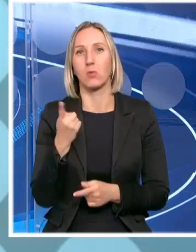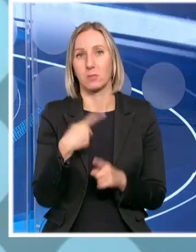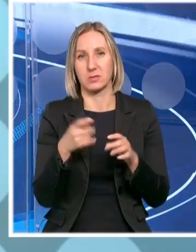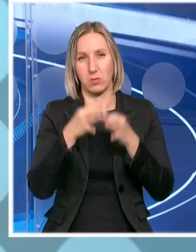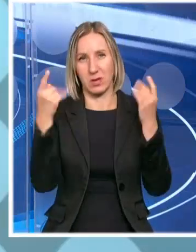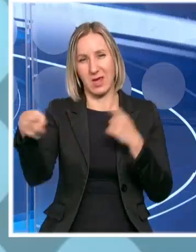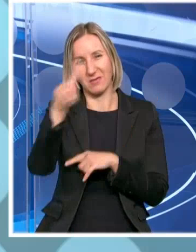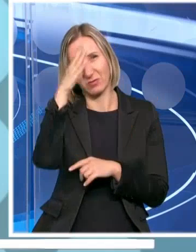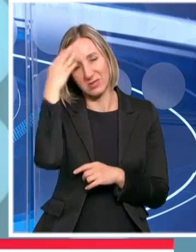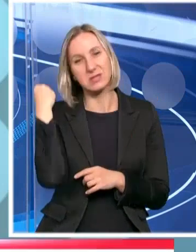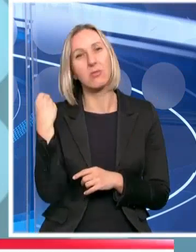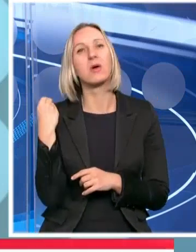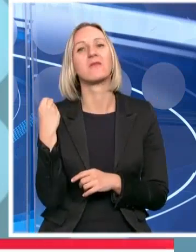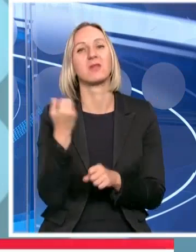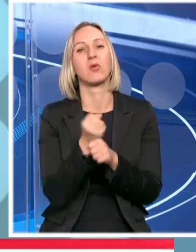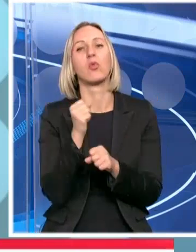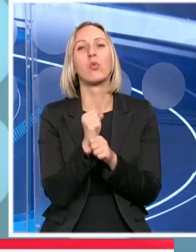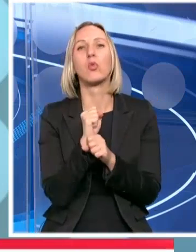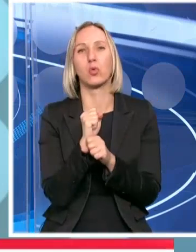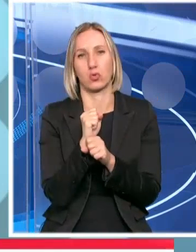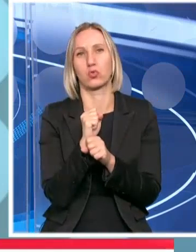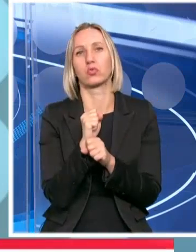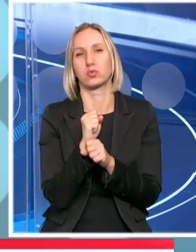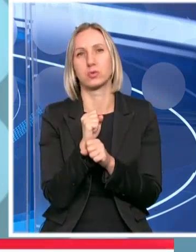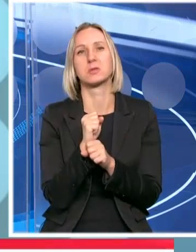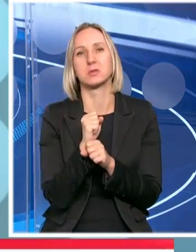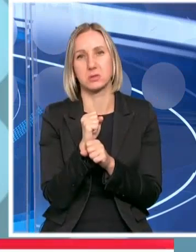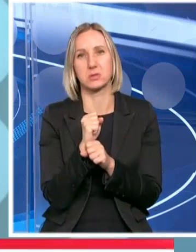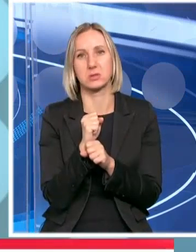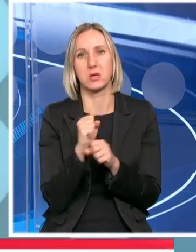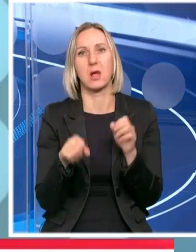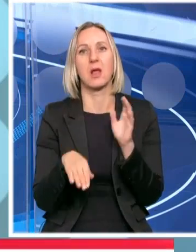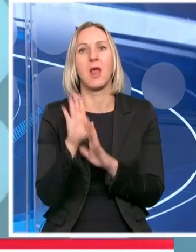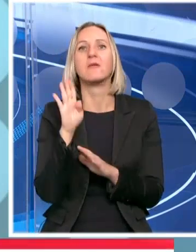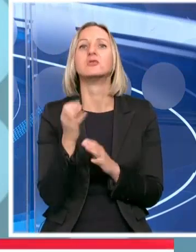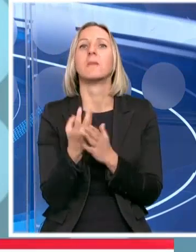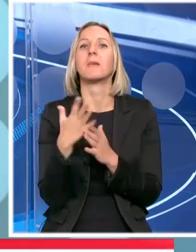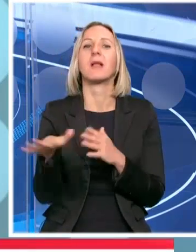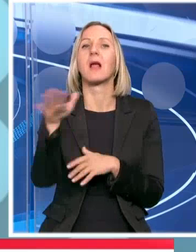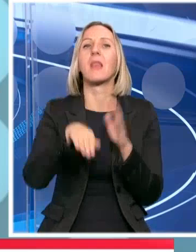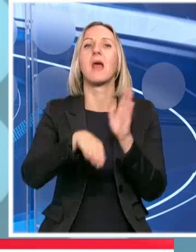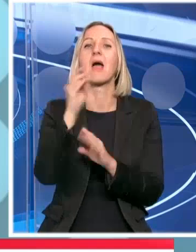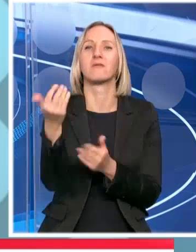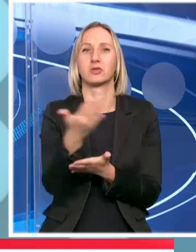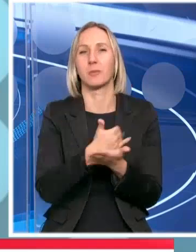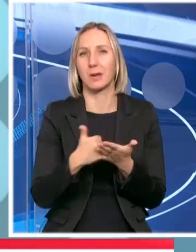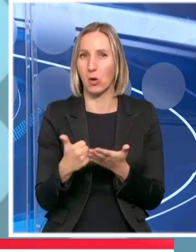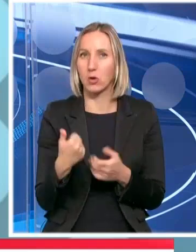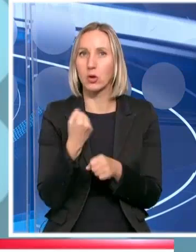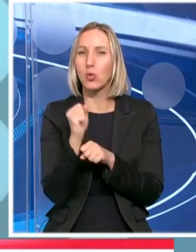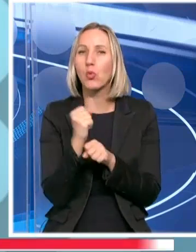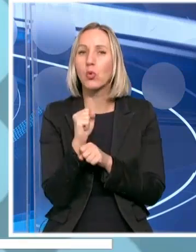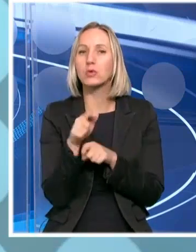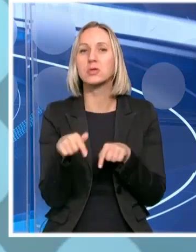javnosti, nemojte zaboraviti da je kukuruz najdominantniji naša kultura u biljnoj proizvodnji. Donosi nam najviše prihoda. Mi